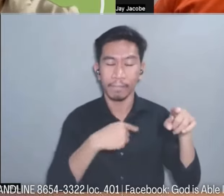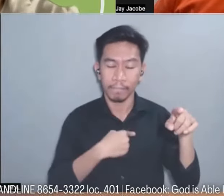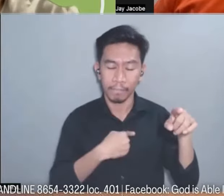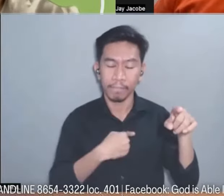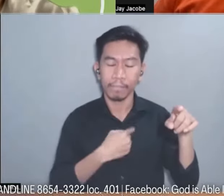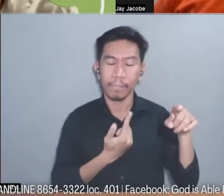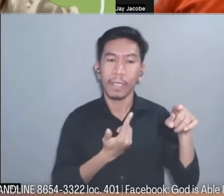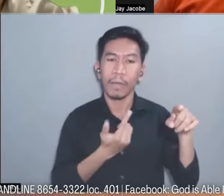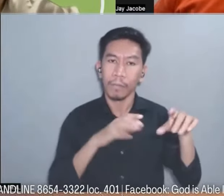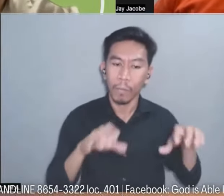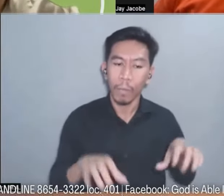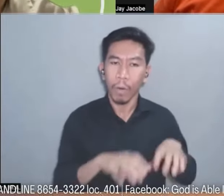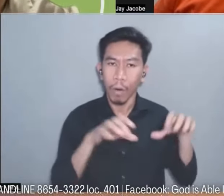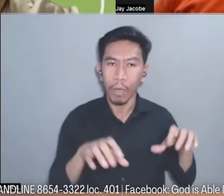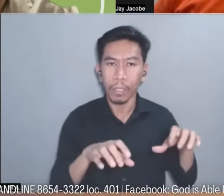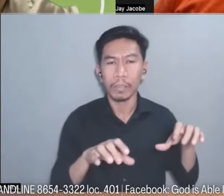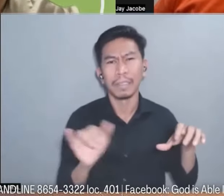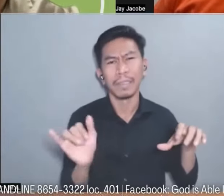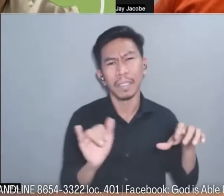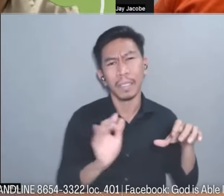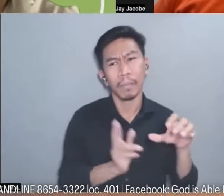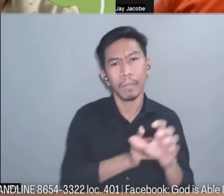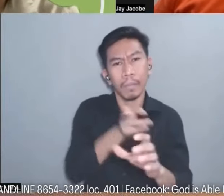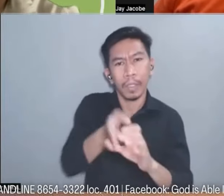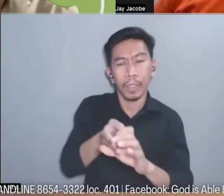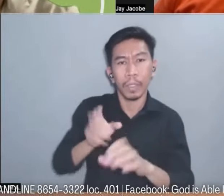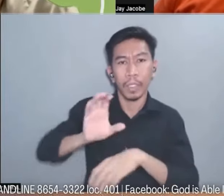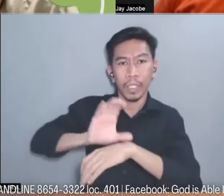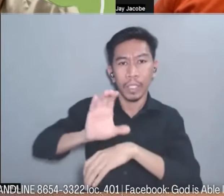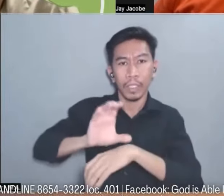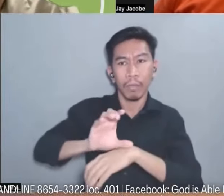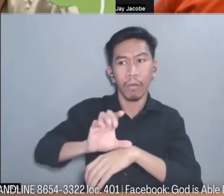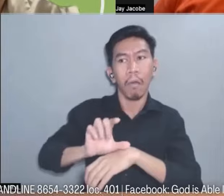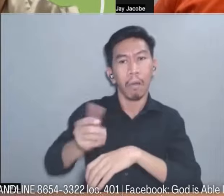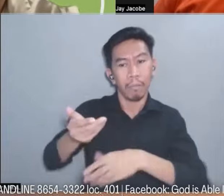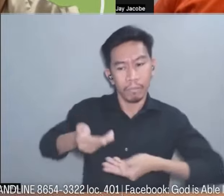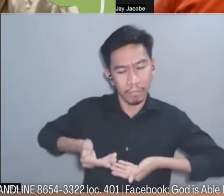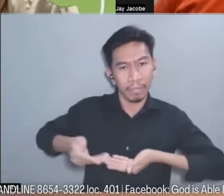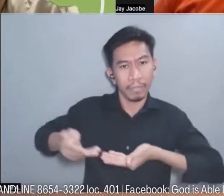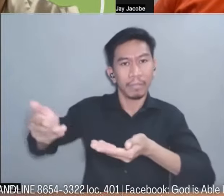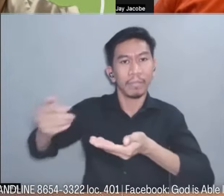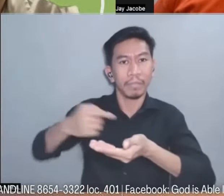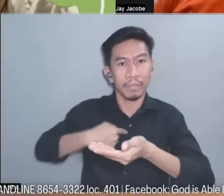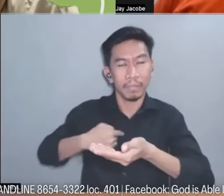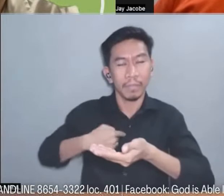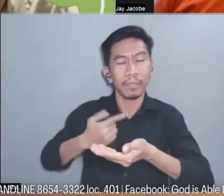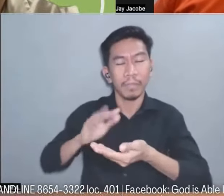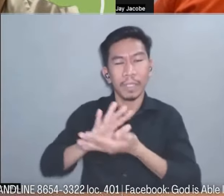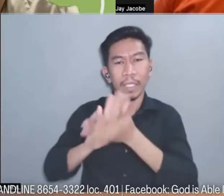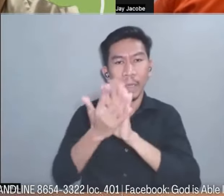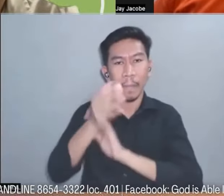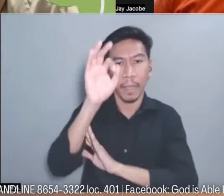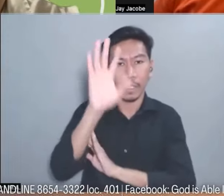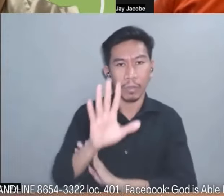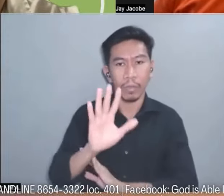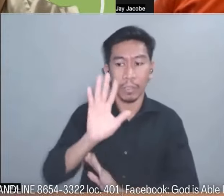nagamit po po at inalaw po nila na ako po ay mag-continue sa aking pastoral calling. Hanggang five years po yun.